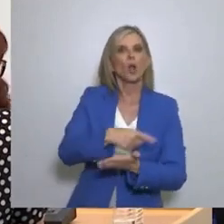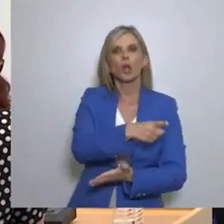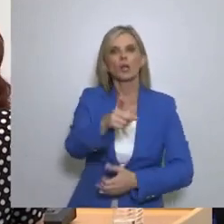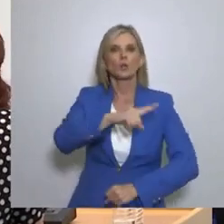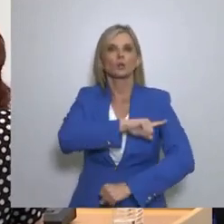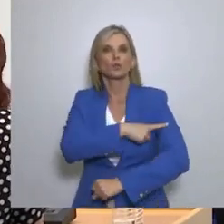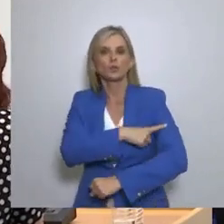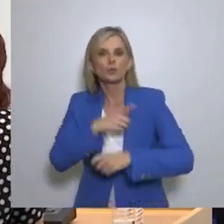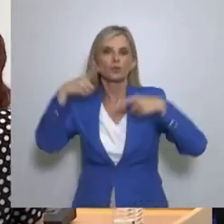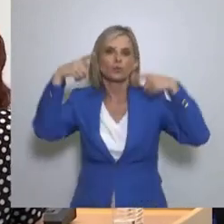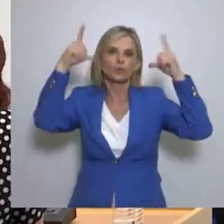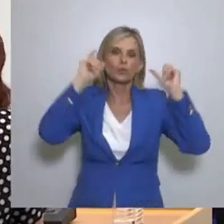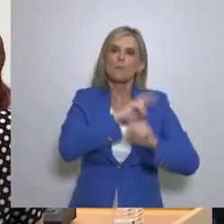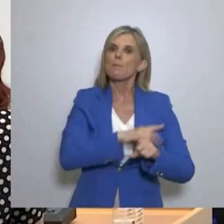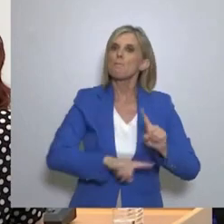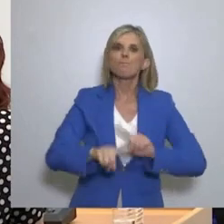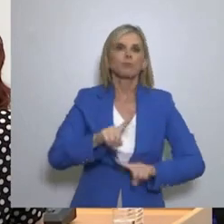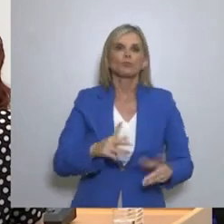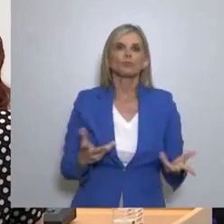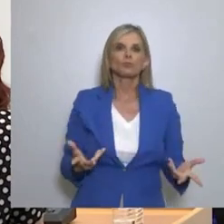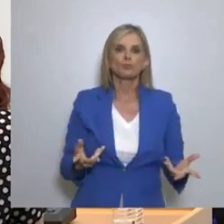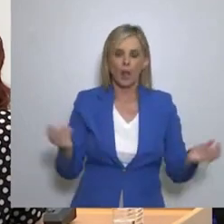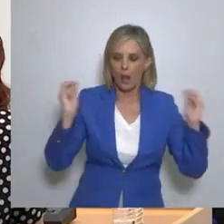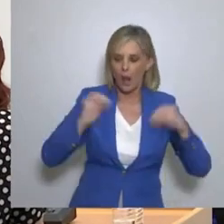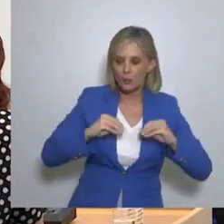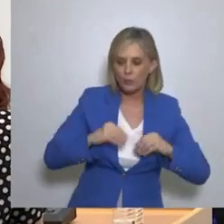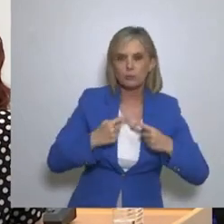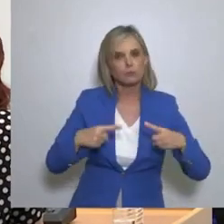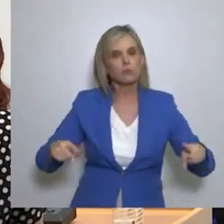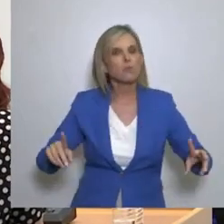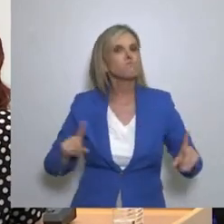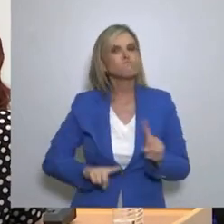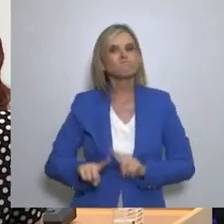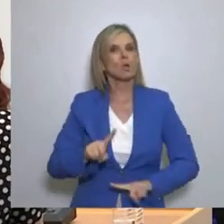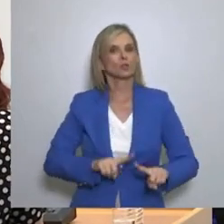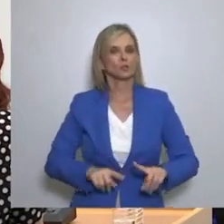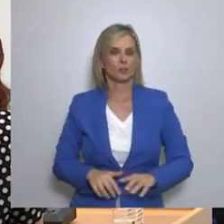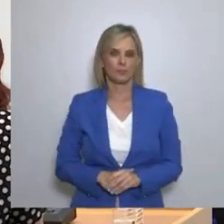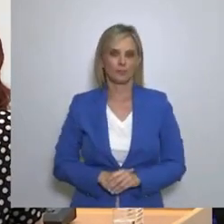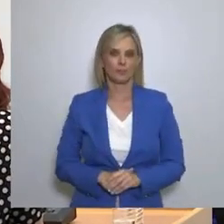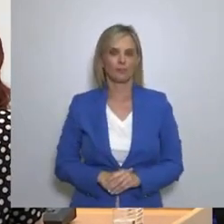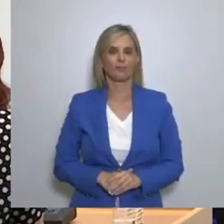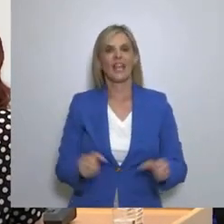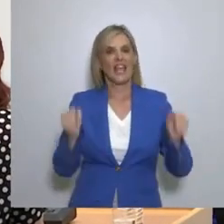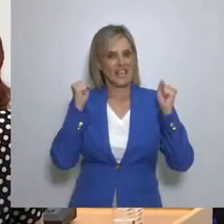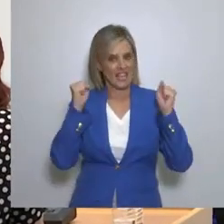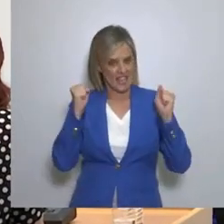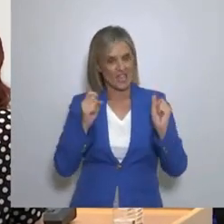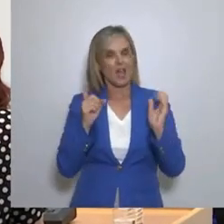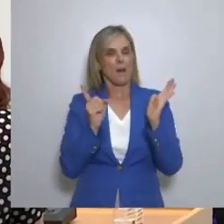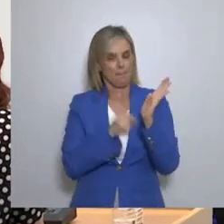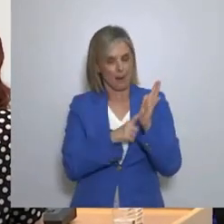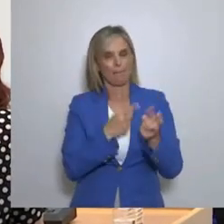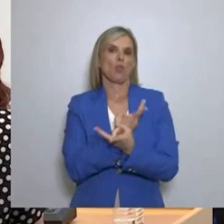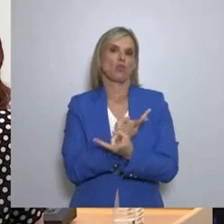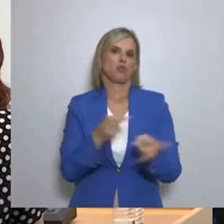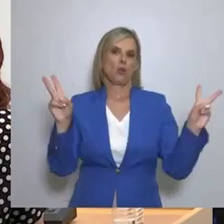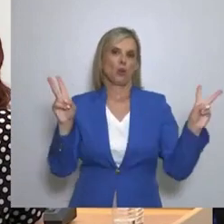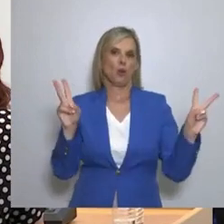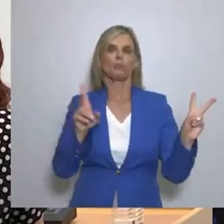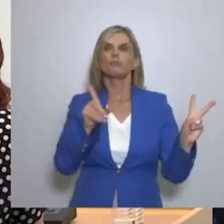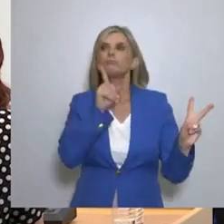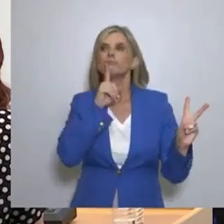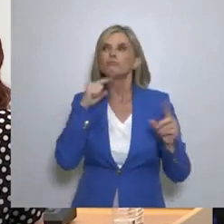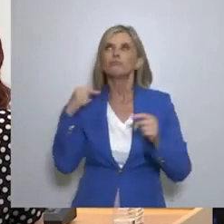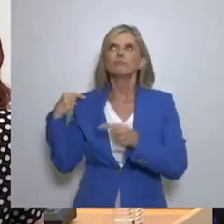Κύριε Σουφλουρέ Ευχαριστώ Μεγάλη σπέρα και από μένα Η υγεία πρέπει να είναι δωρεάν Γιατί είναι ένα κληροδότημα